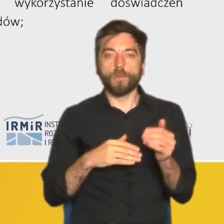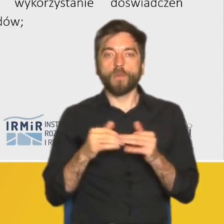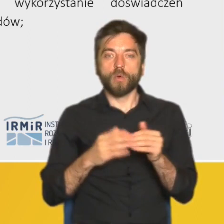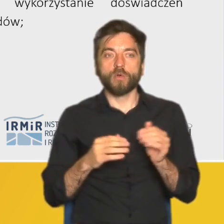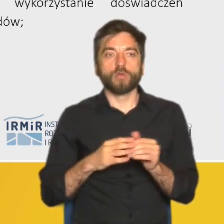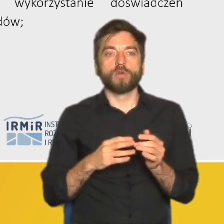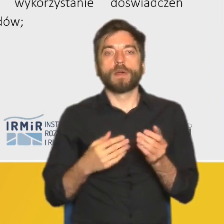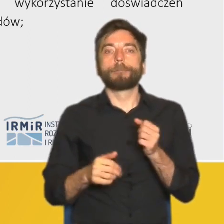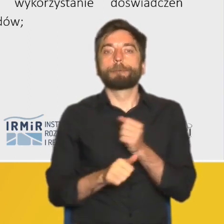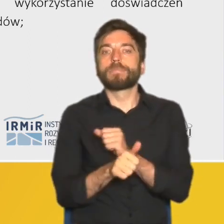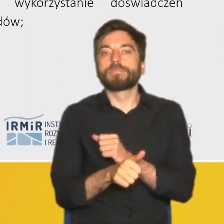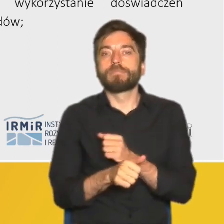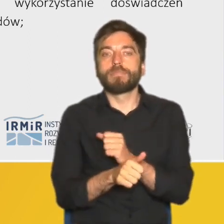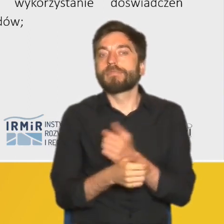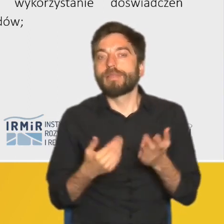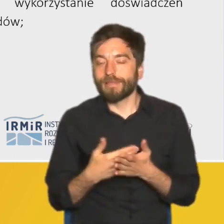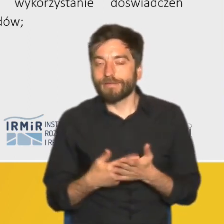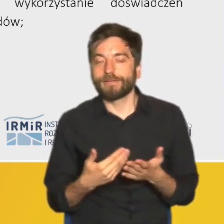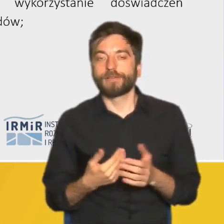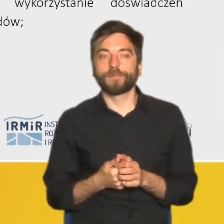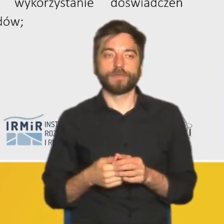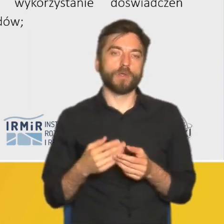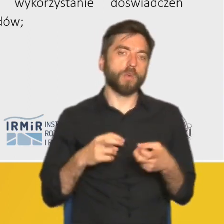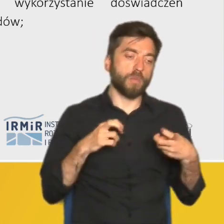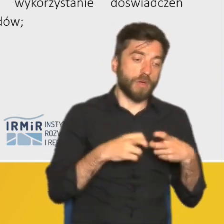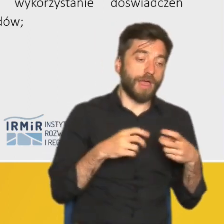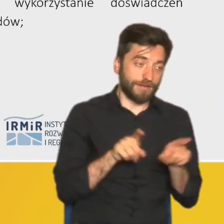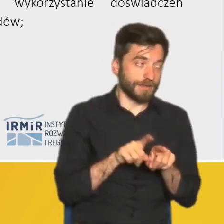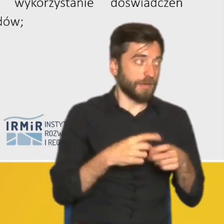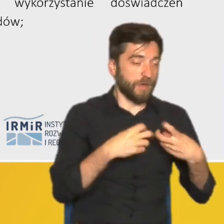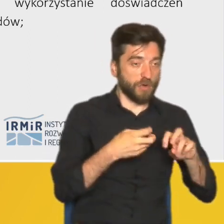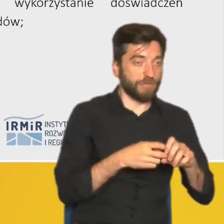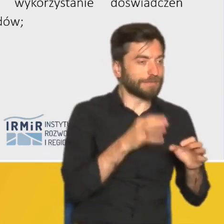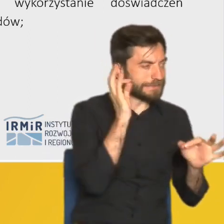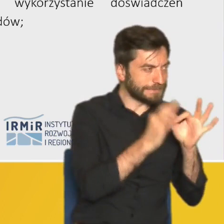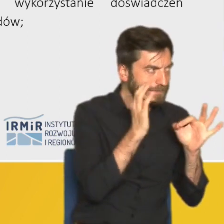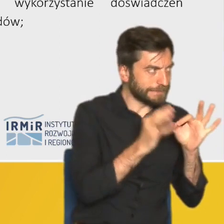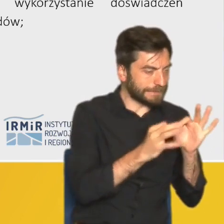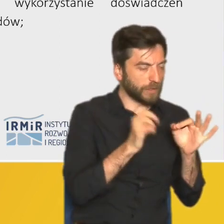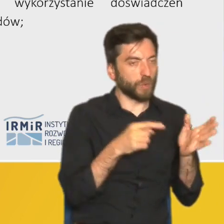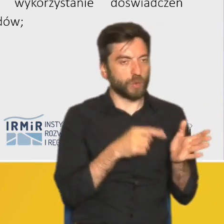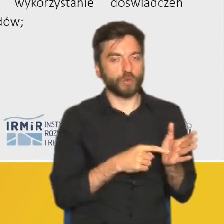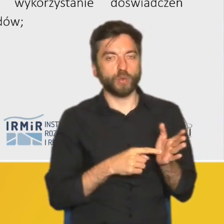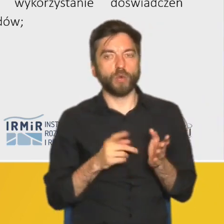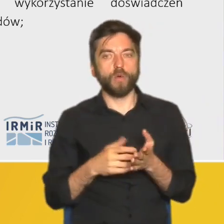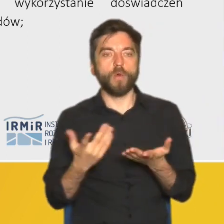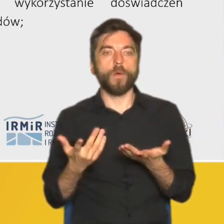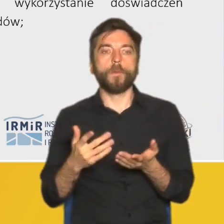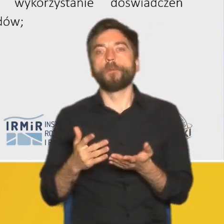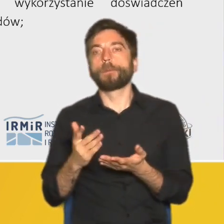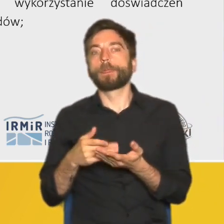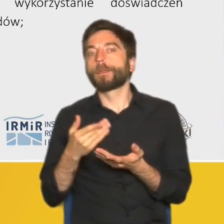suburbanizacji, ale otwierają pewne interesujące problemy szczegółowe. Główne wypracowane rekomendacje,